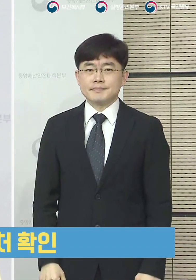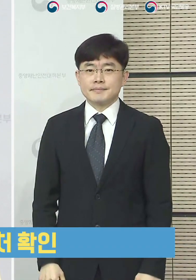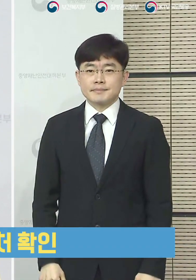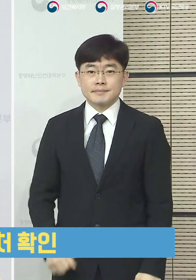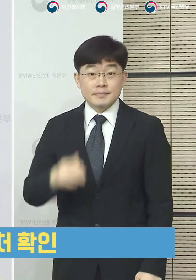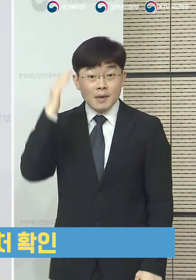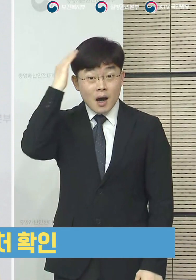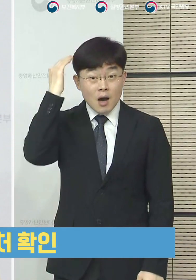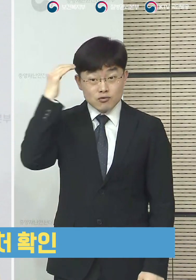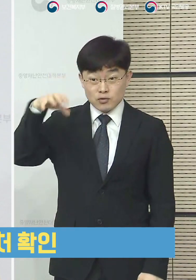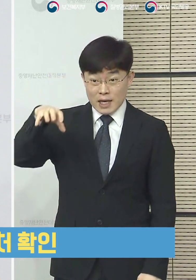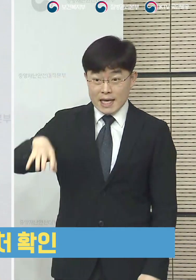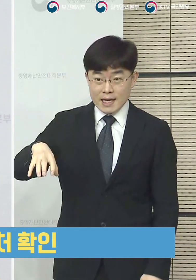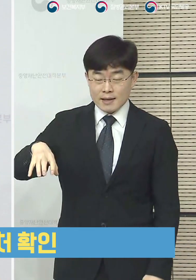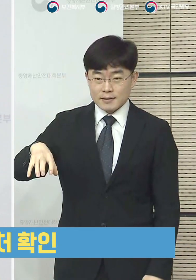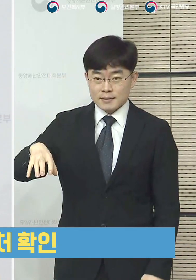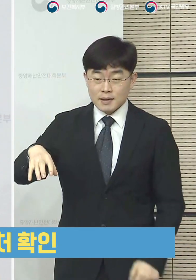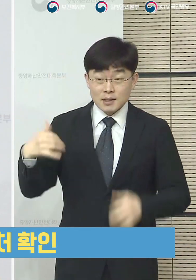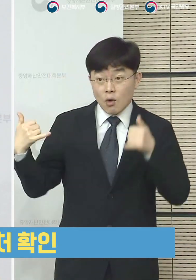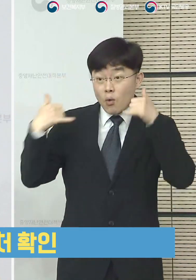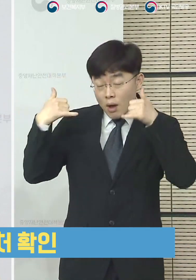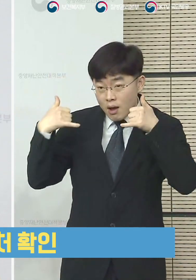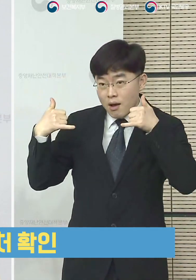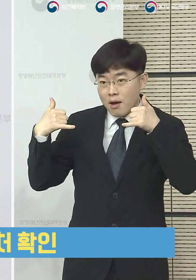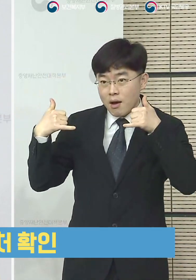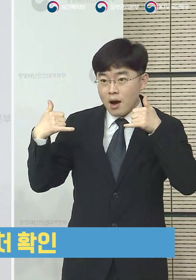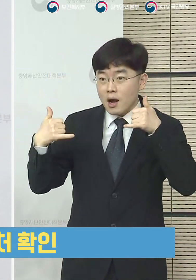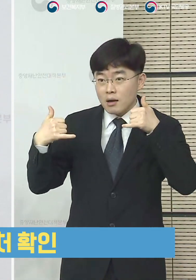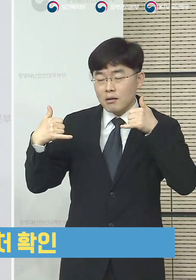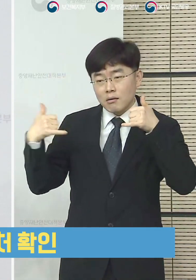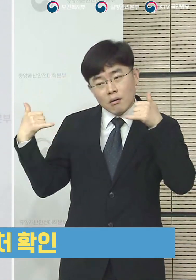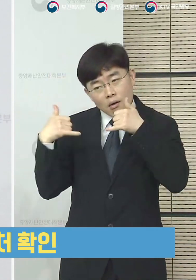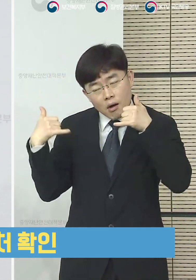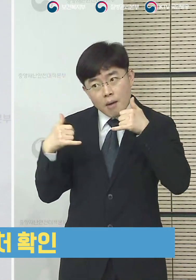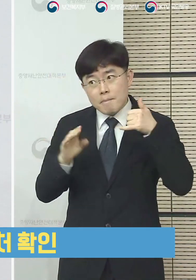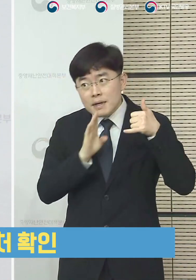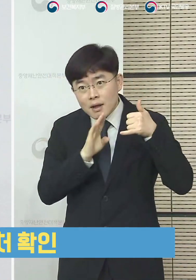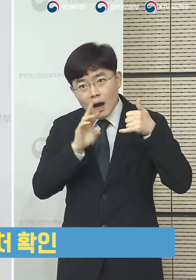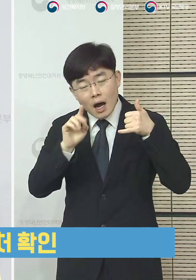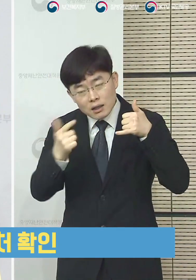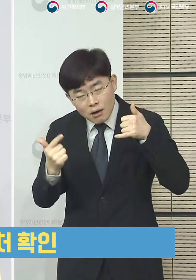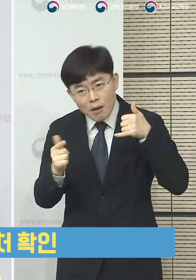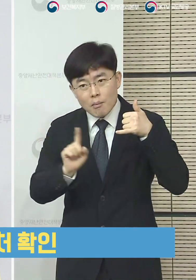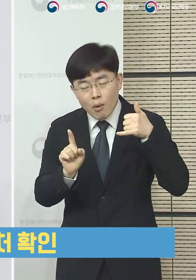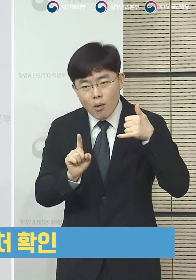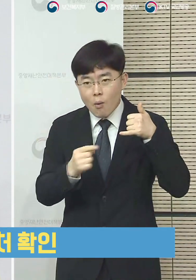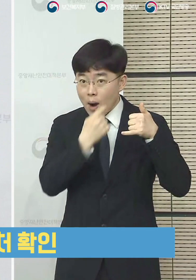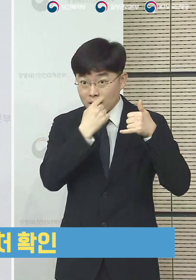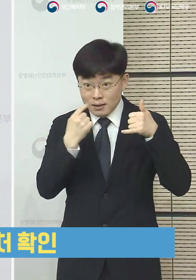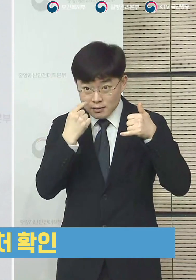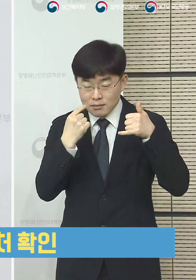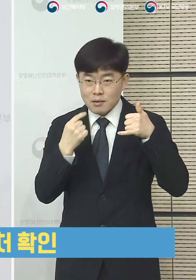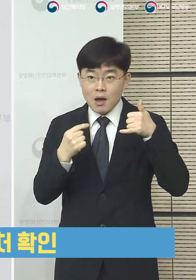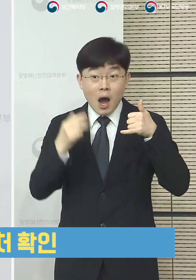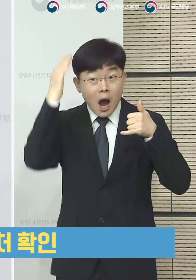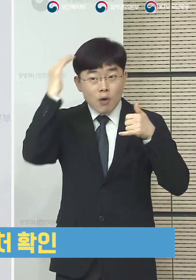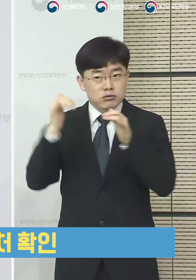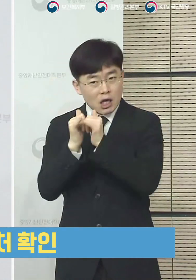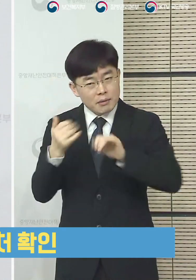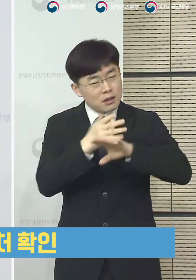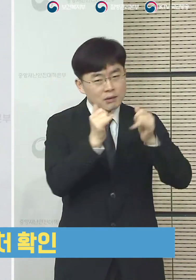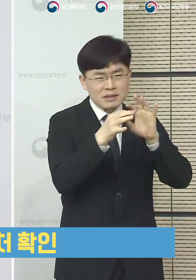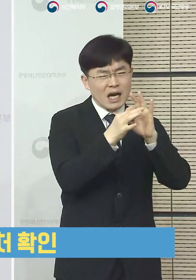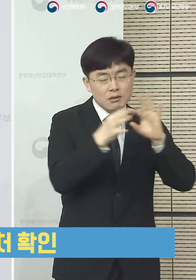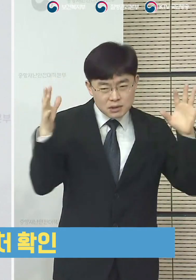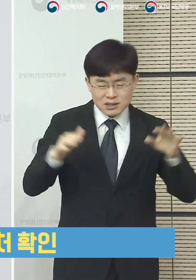국내의 연락처를 내 외국인을 불문하고 다 확인을 합니다. 전화번호가 맞는지 그리고 최근에는 미리 등록이